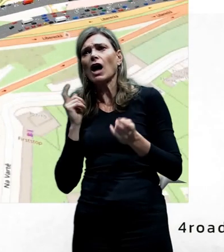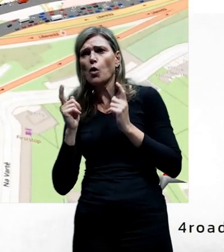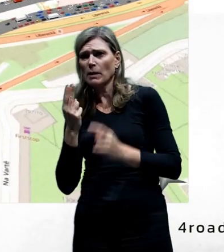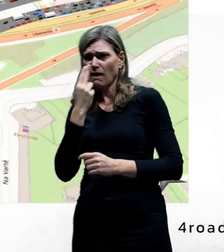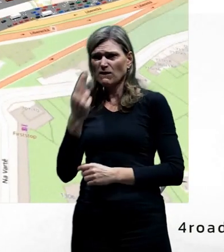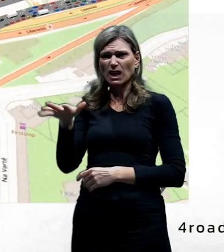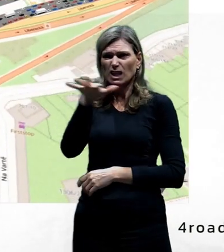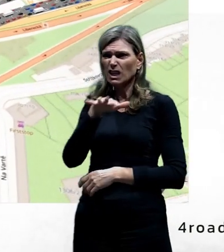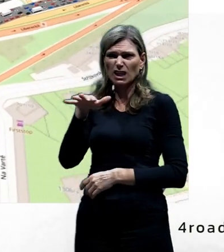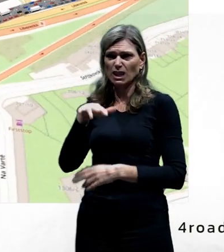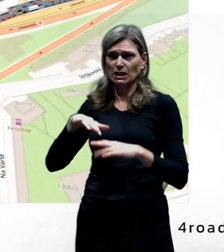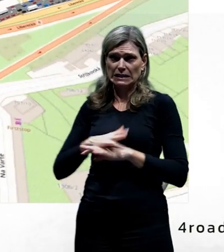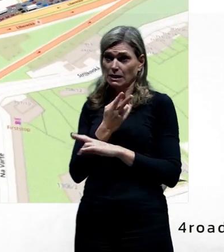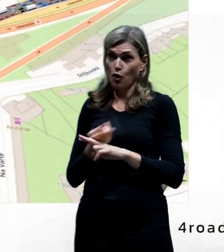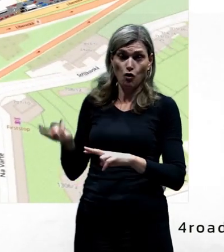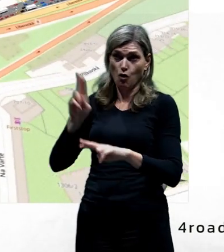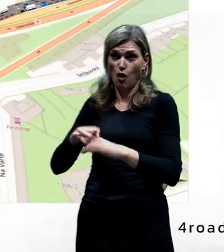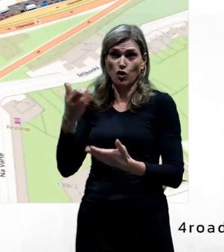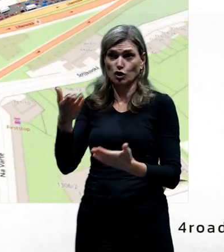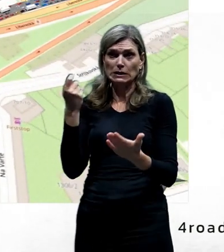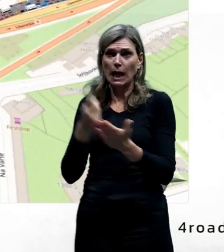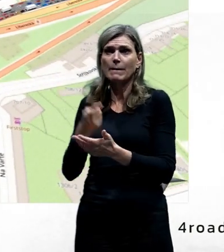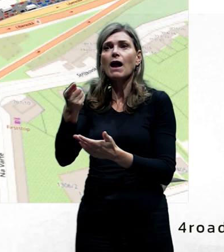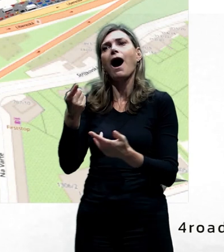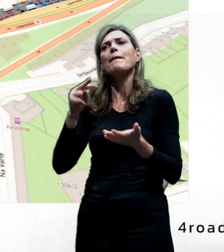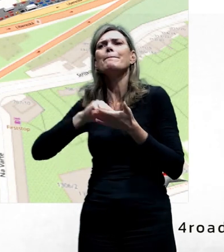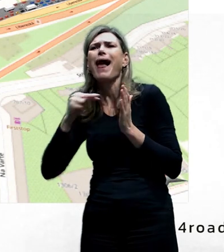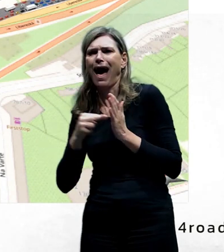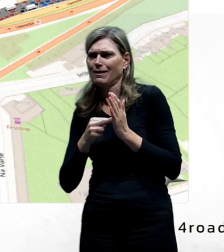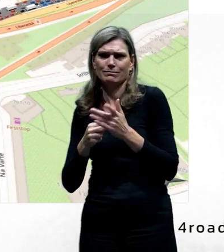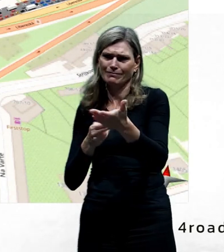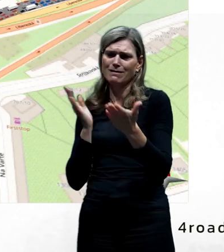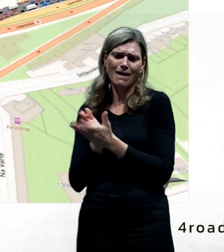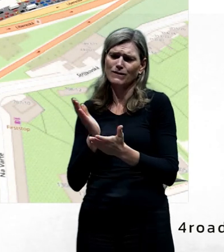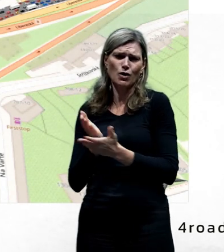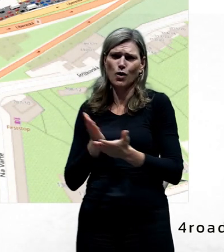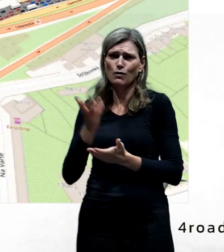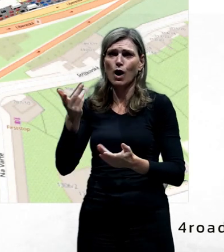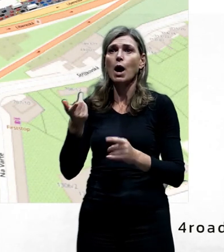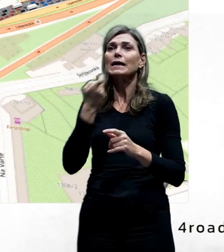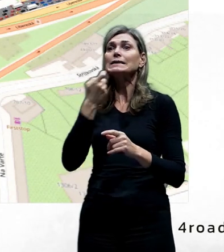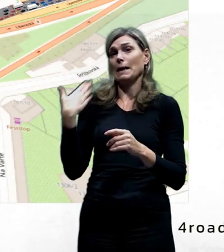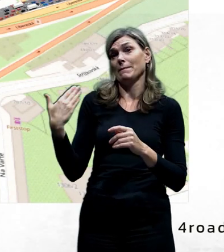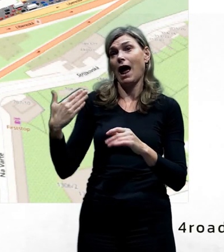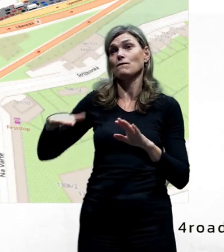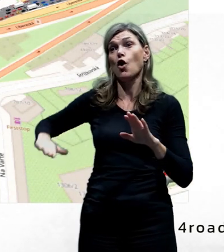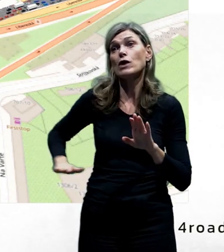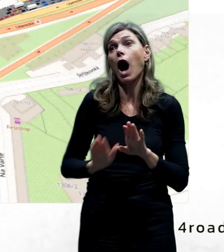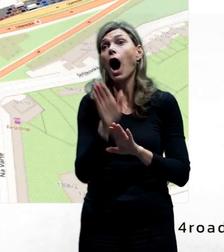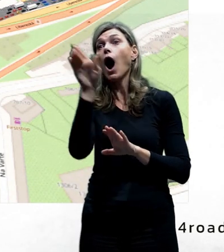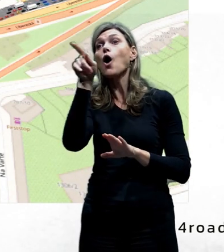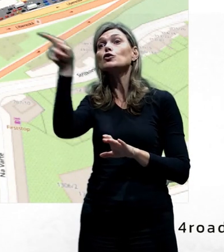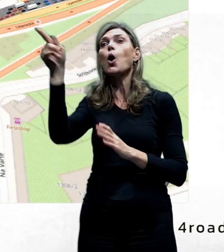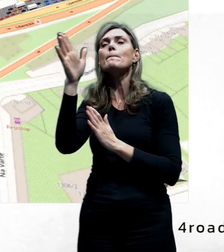je na té nejhorší možné úrovni. To znamená, že to vůbec nevyhovuje. Z tohoto pravého průzu se v podstatě dostat nahoru na Proseckou je